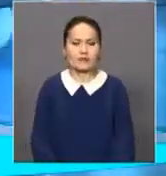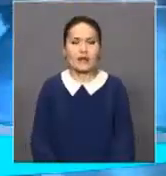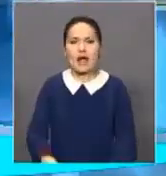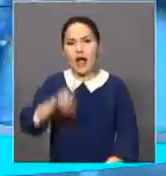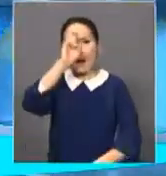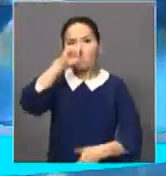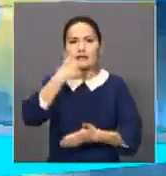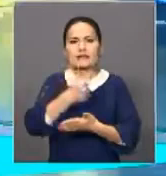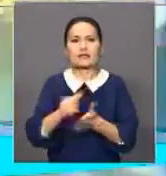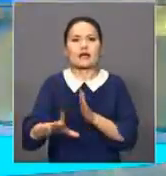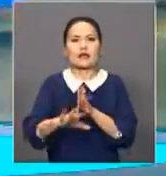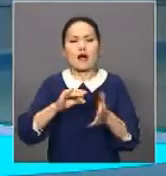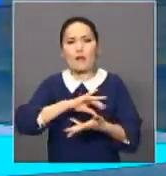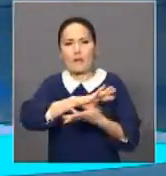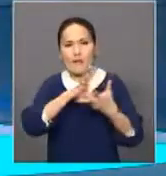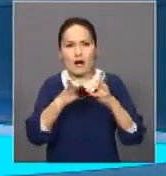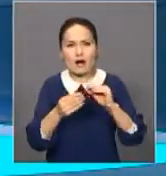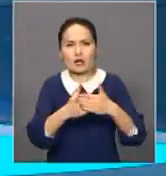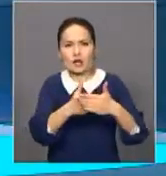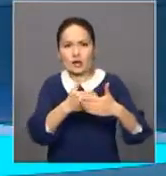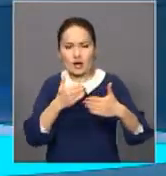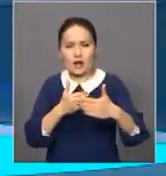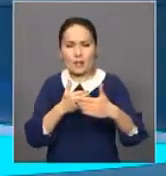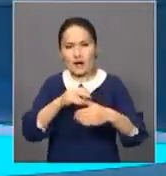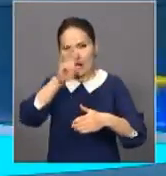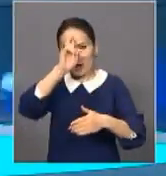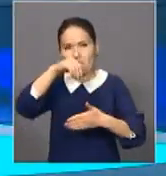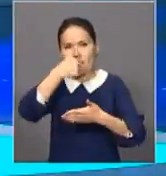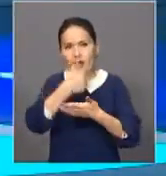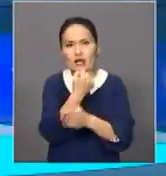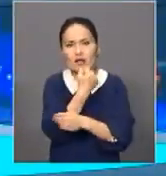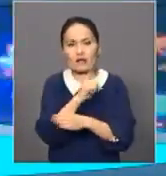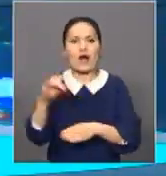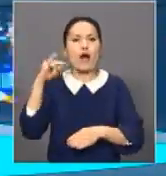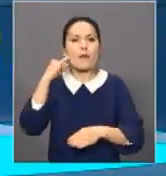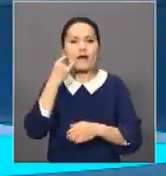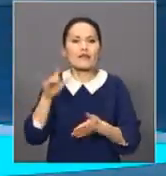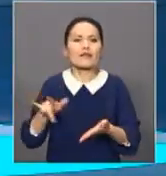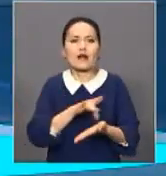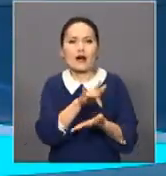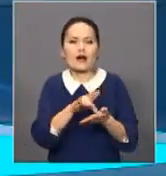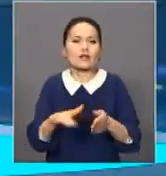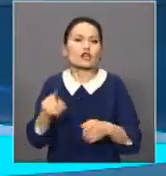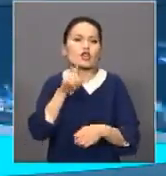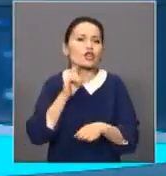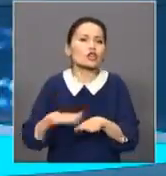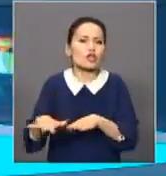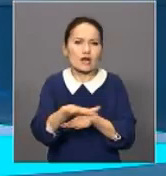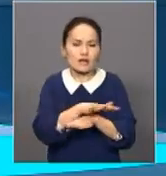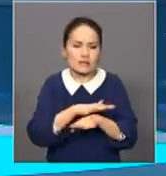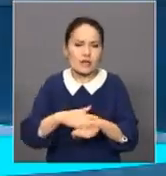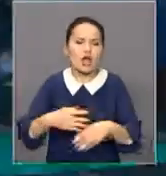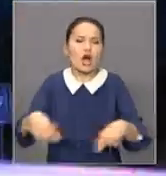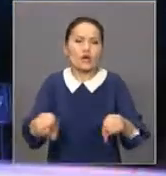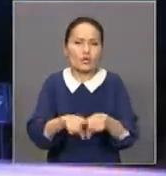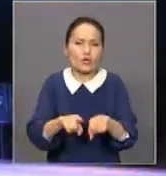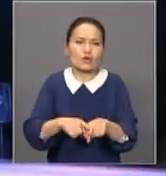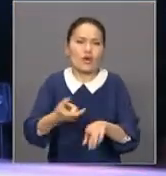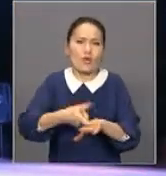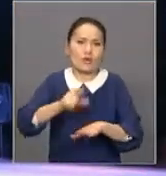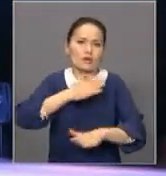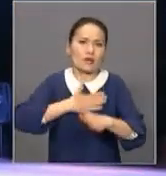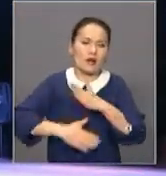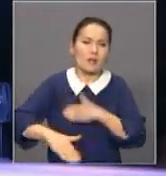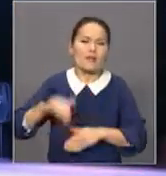Президенциял ауының алдыналақ құртындысына сәйкест, елбасының женістің павладарлық жастар зор қуанышпен қарсалды. Керекудың орталық алаңына